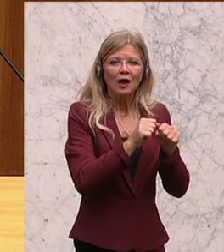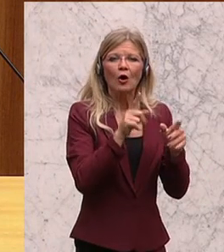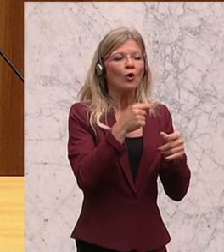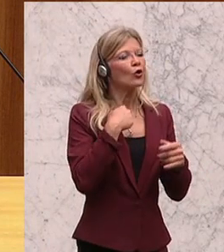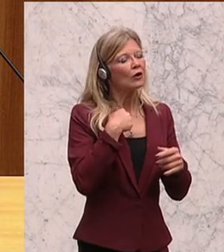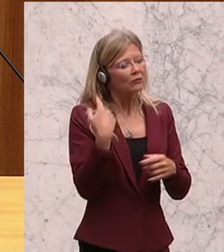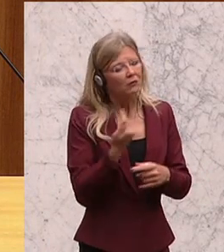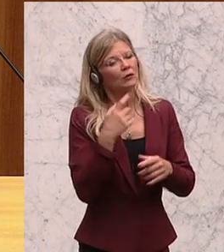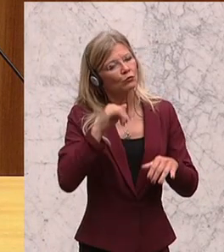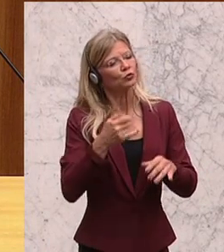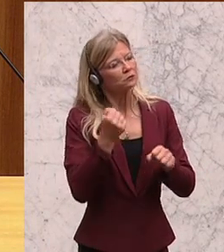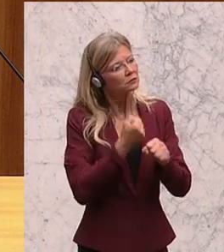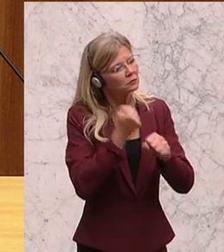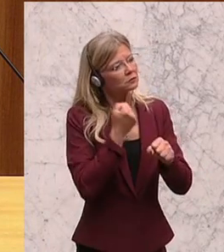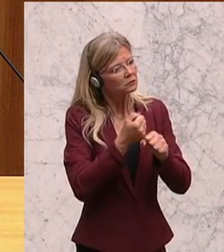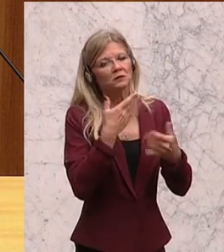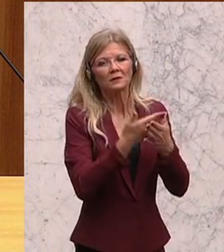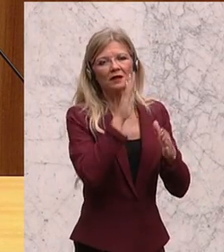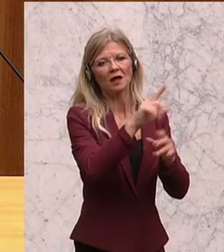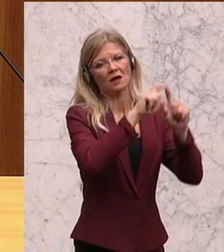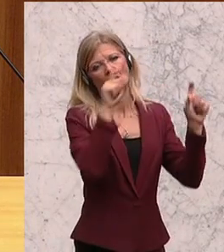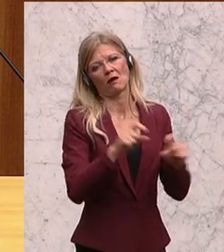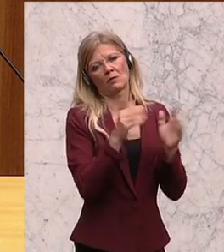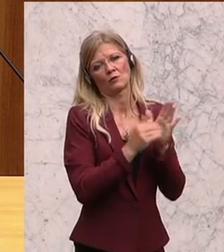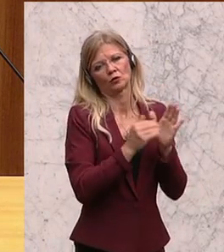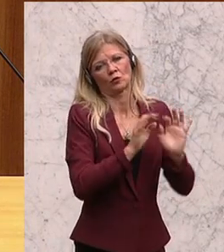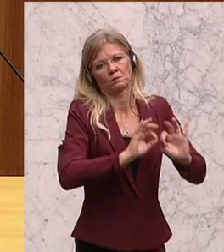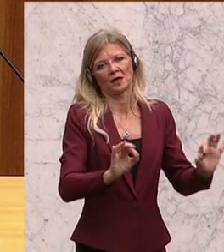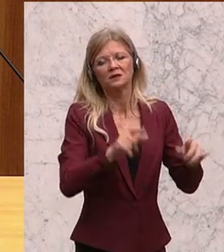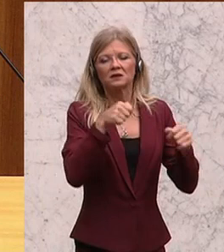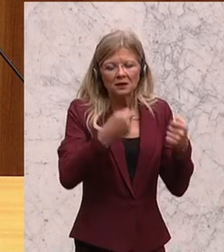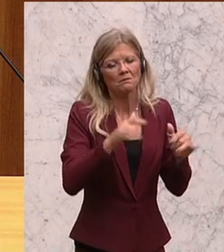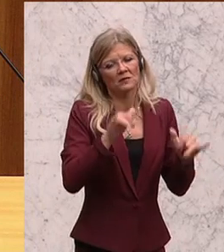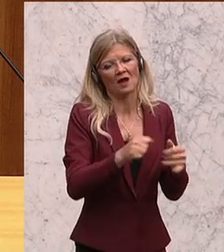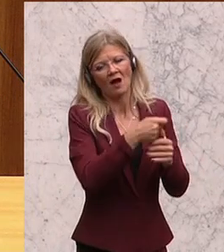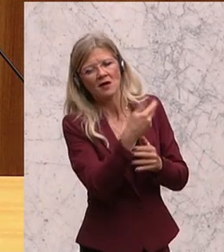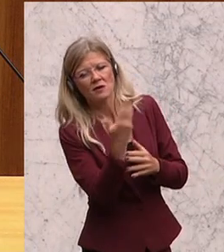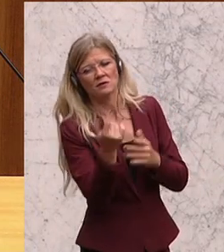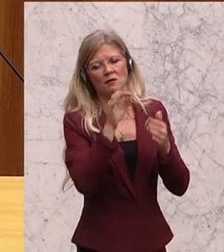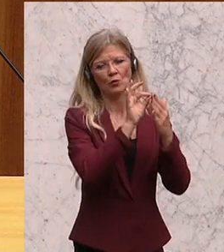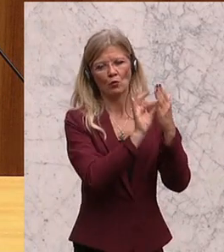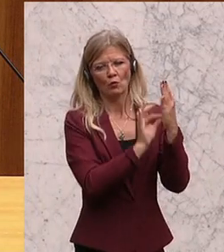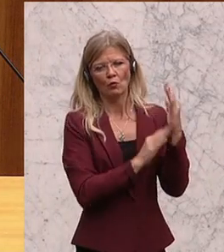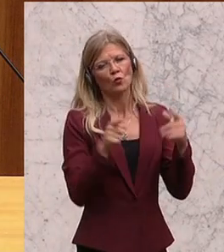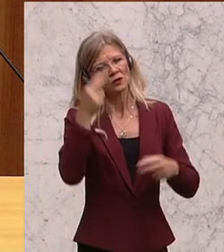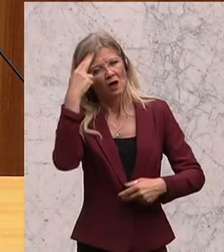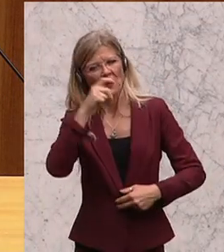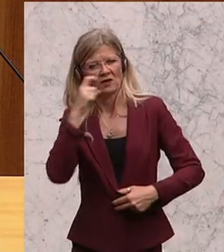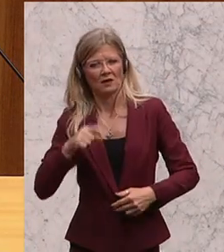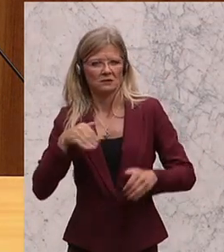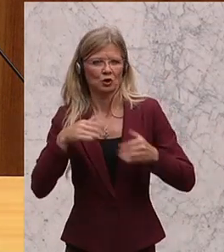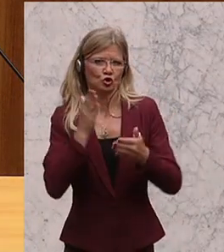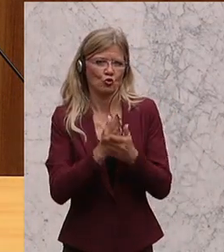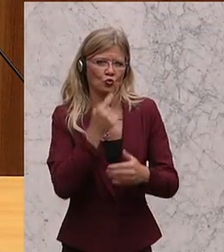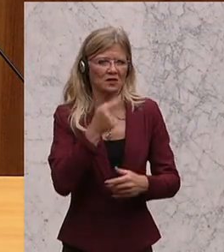geschaffen werden. Da gibt es durchaus ein paar Punkte, Herr Finanzminister, die Sie angesprochen haben, die ich ähnlich sehe und wo ich glaube, an denen